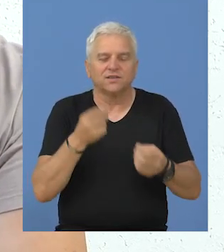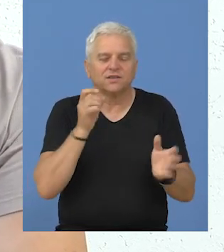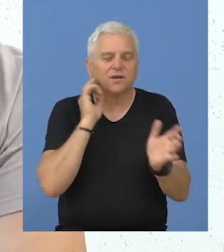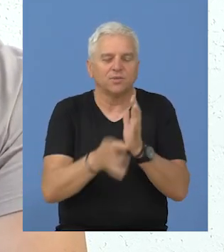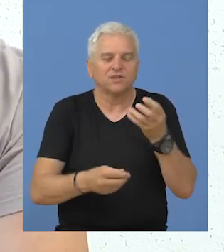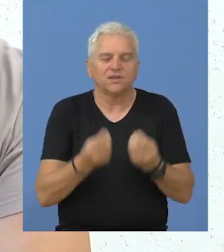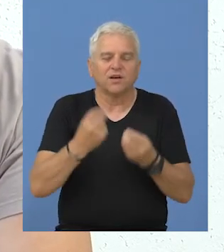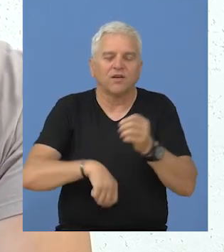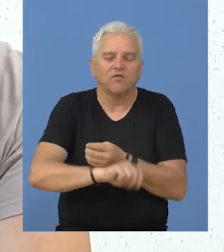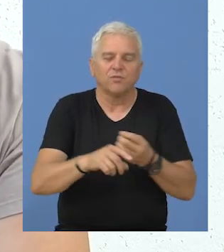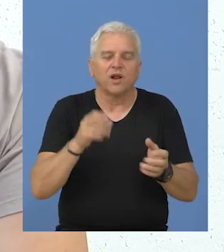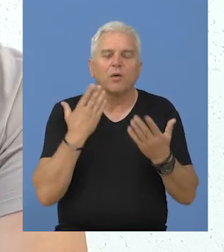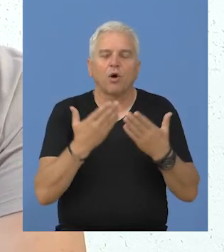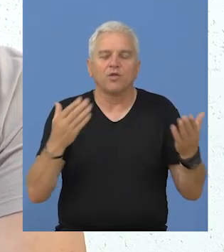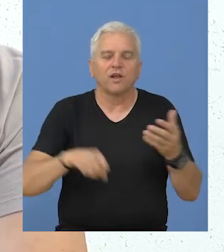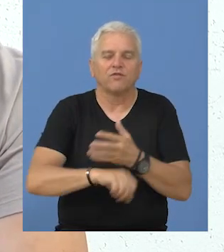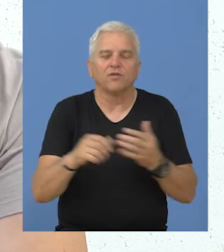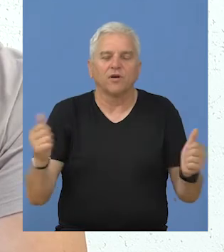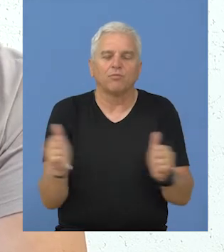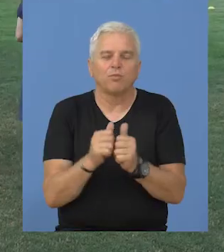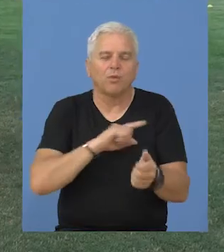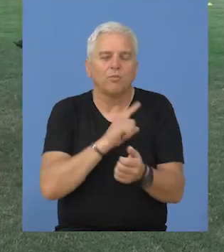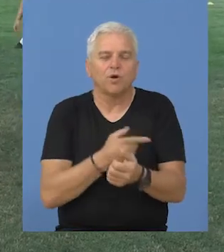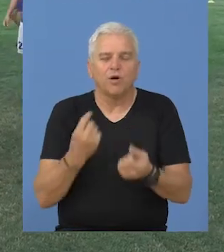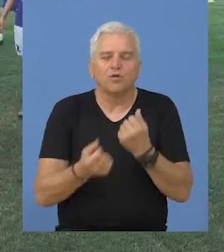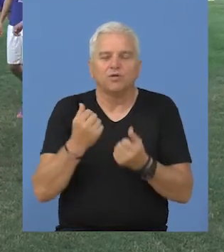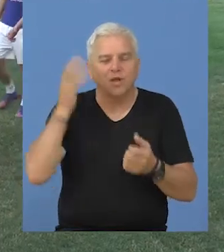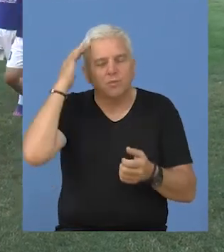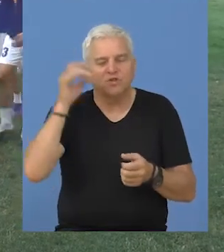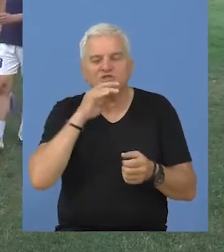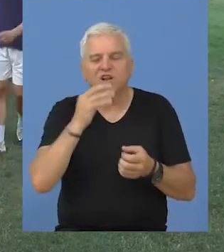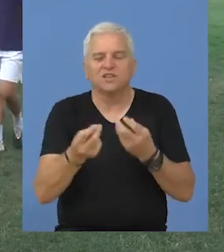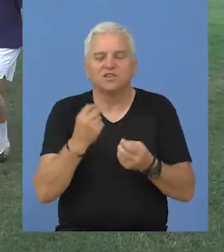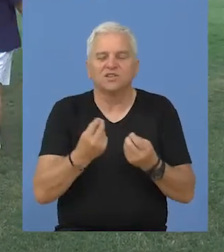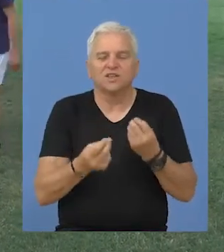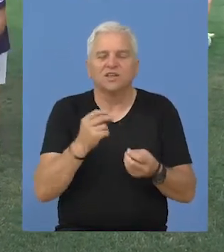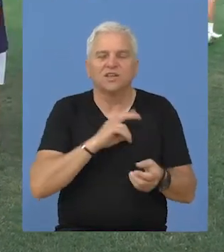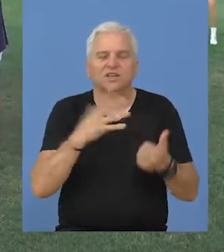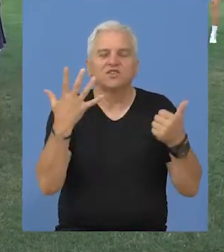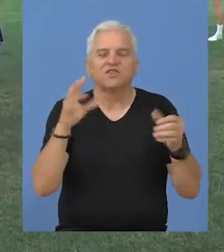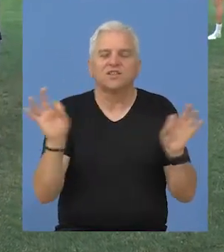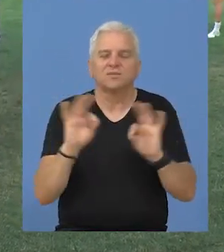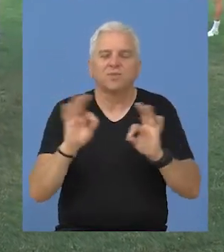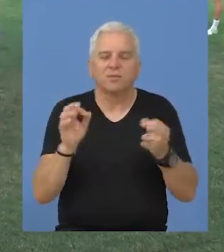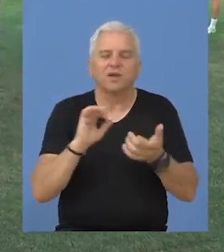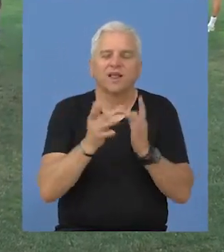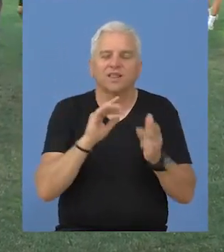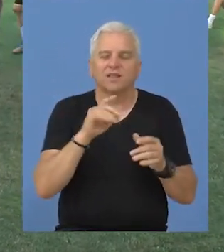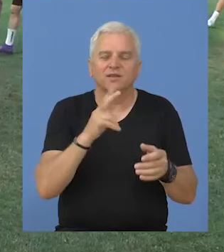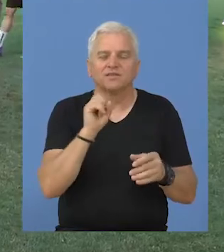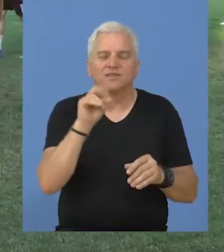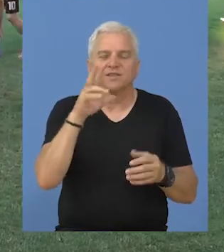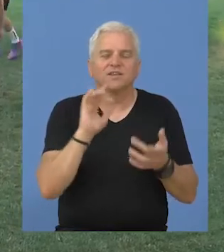trčanja i da se igra brz futbol, modern futbol. Uz pojačan trenažni proces, gradištanci će odigrati šest